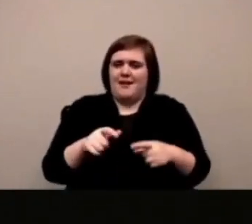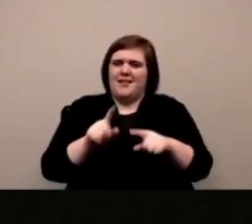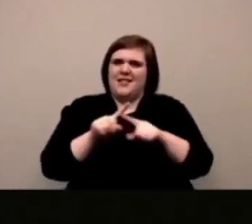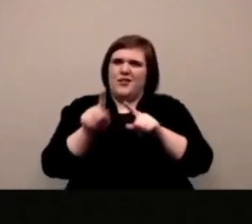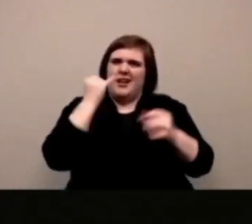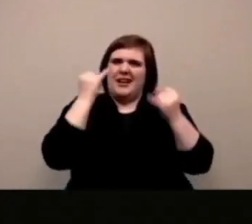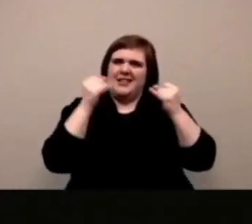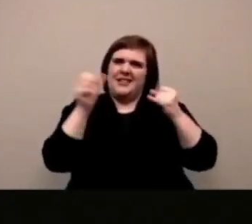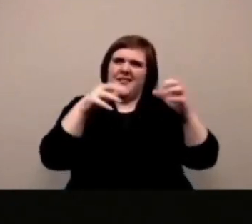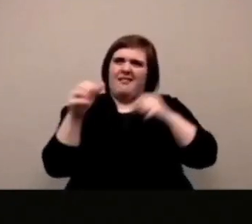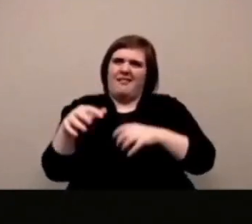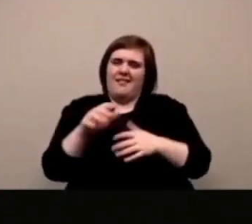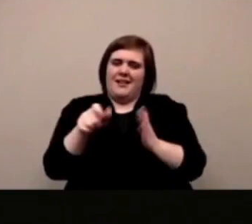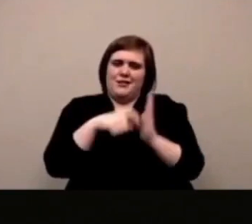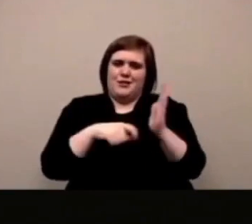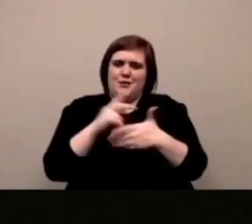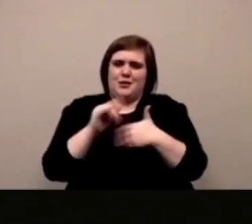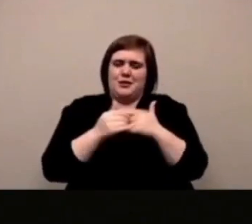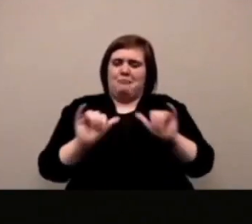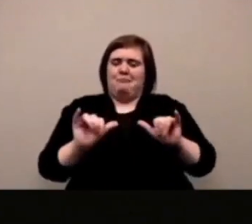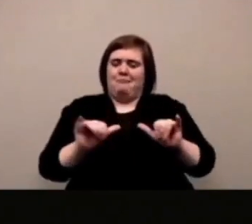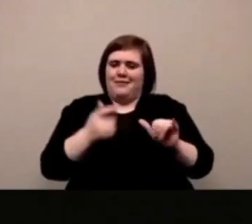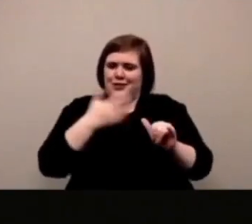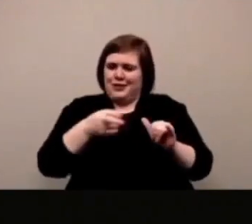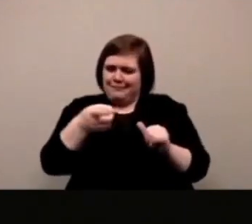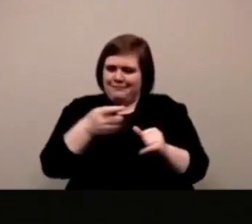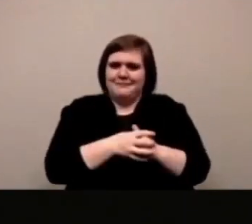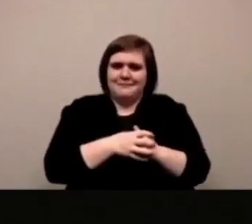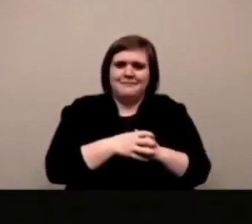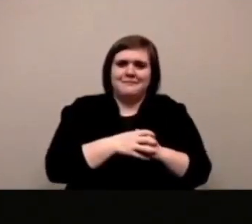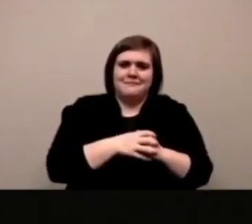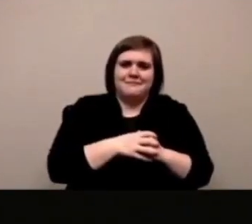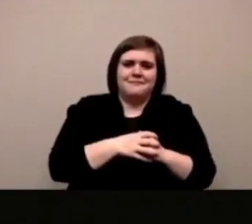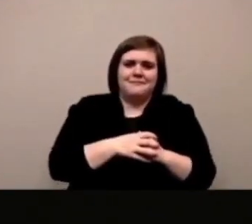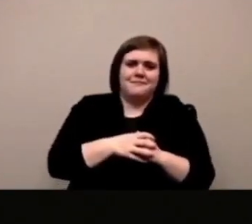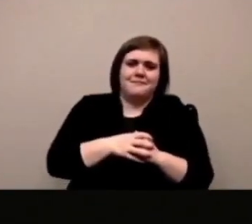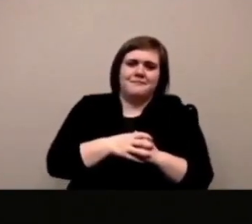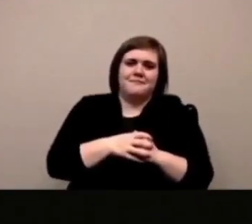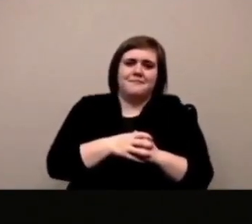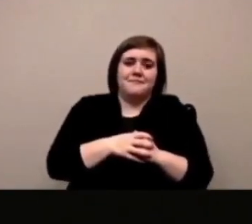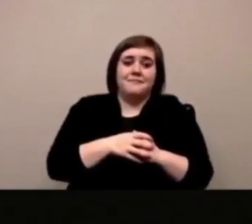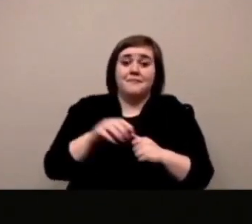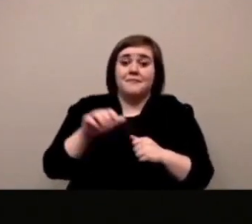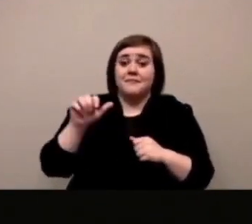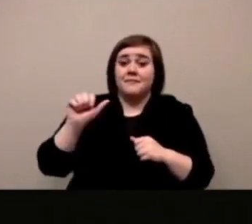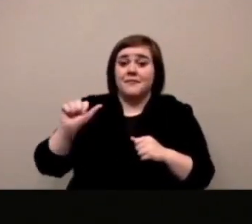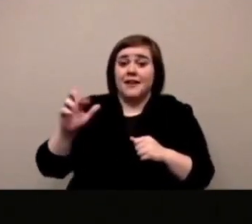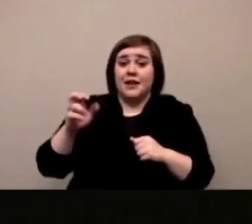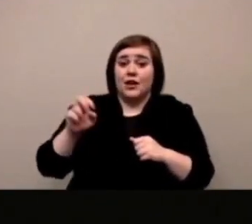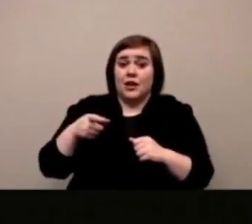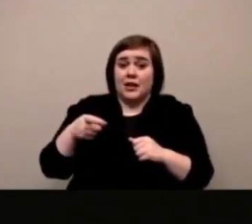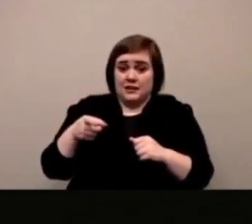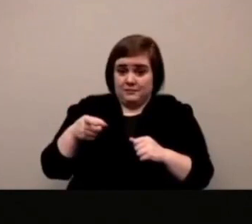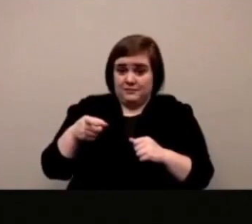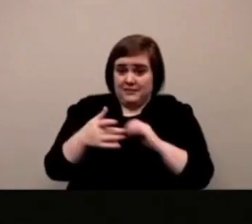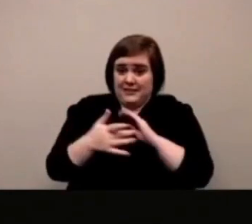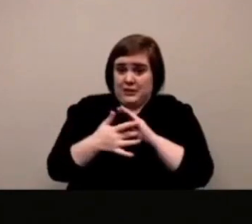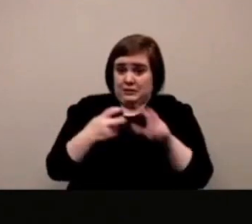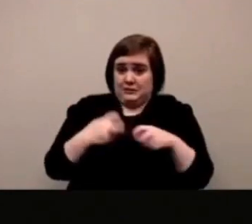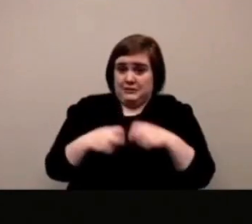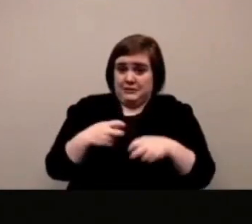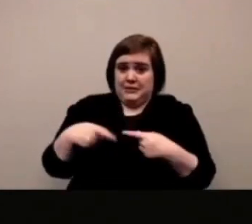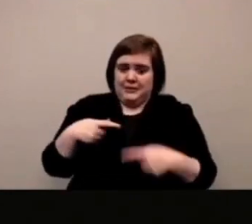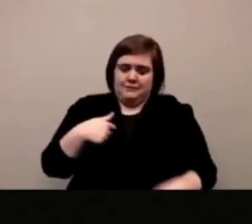questo mi ha ispirato nella mostra che hai messo tu prima mi piace la combinazione delle idee attraverso della comprensione